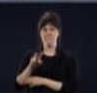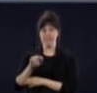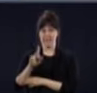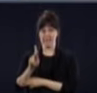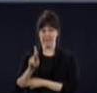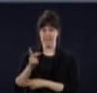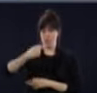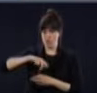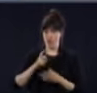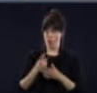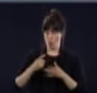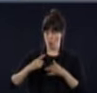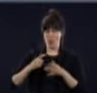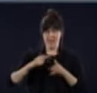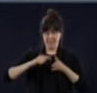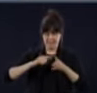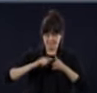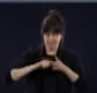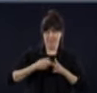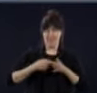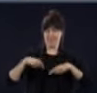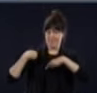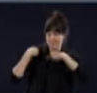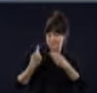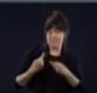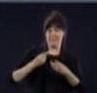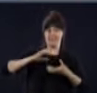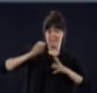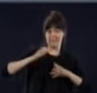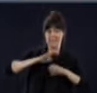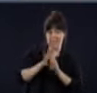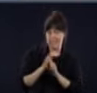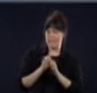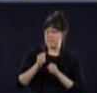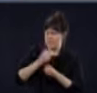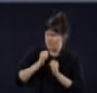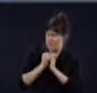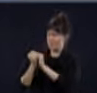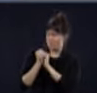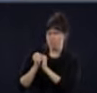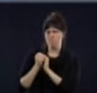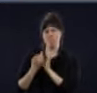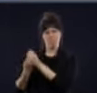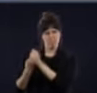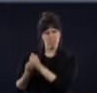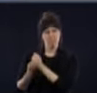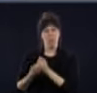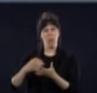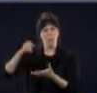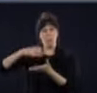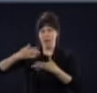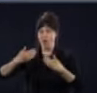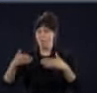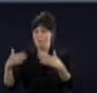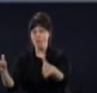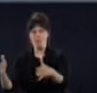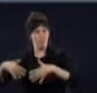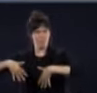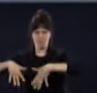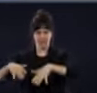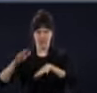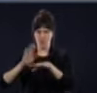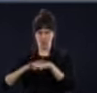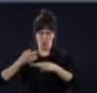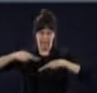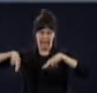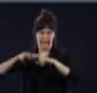On s'adapte à leur réalité. Pour l'instant, elles ne sont pas dans le plan de déconfinement pour plusieurs et pour les régions où du